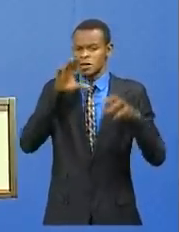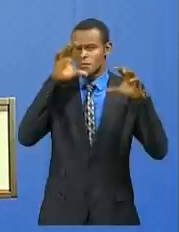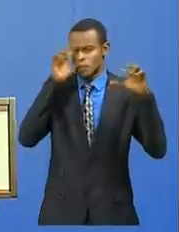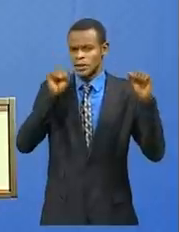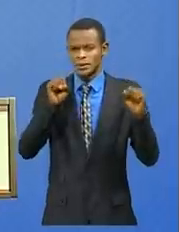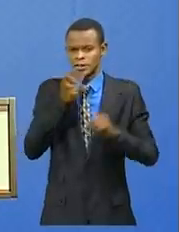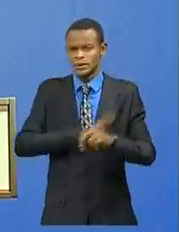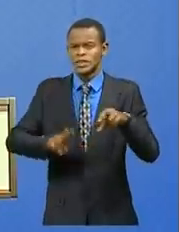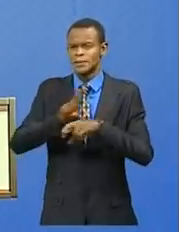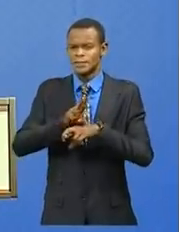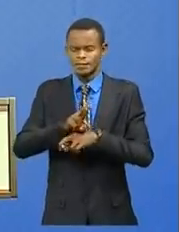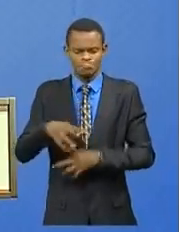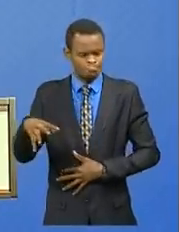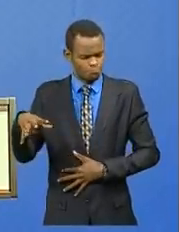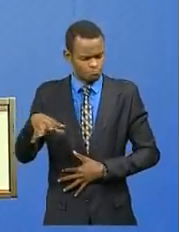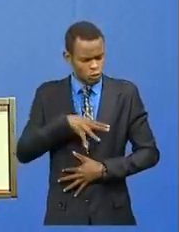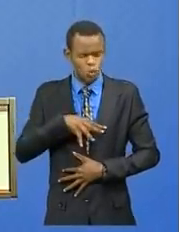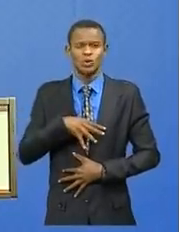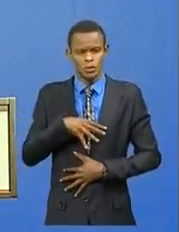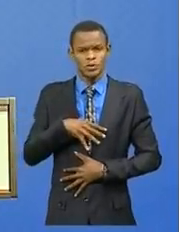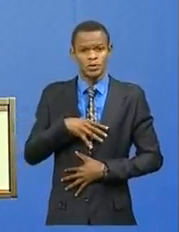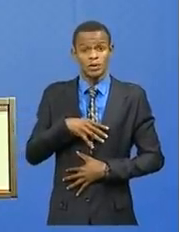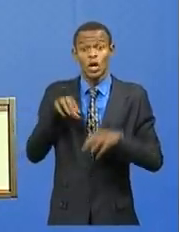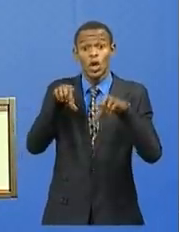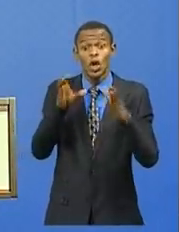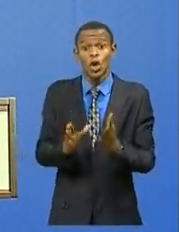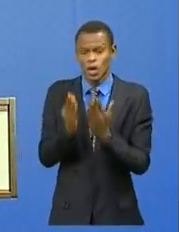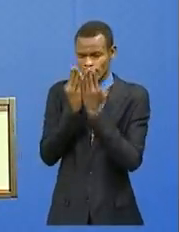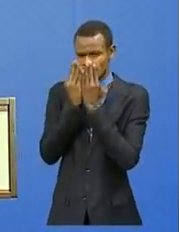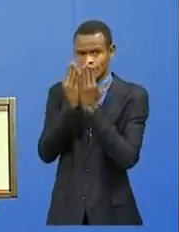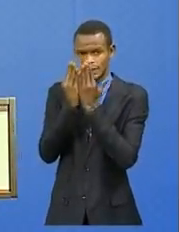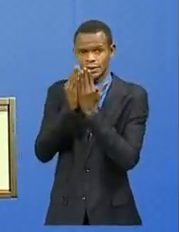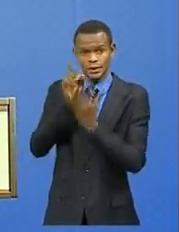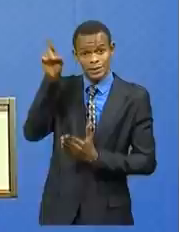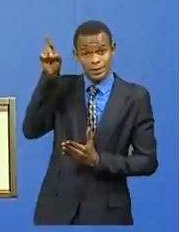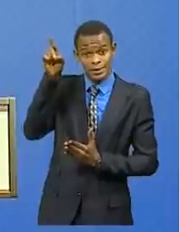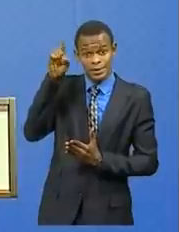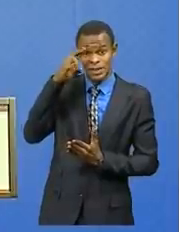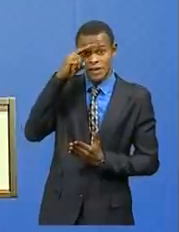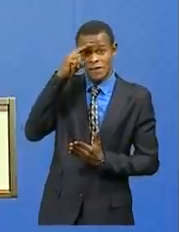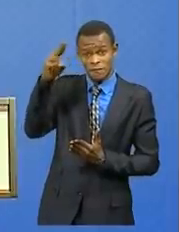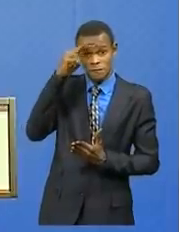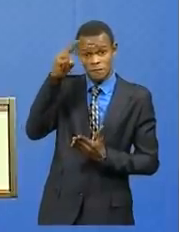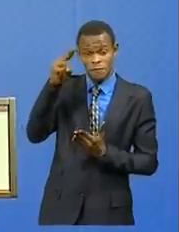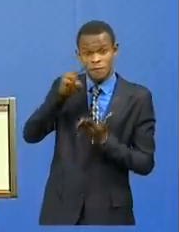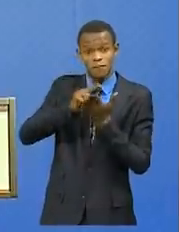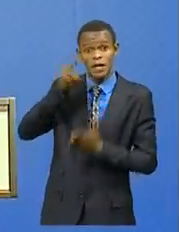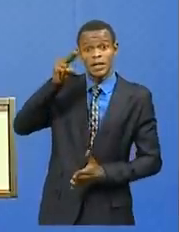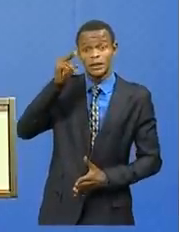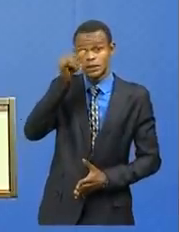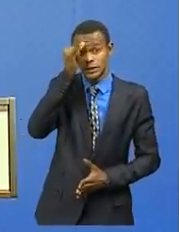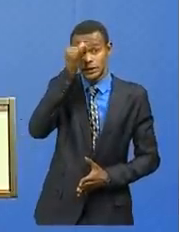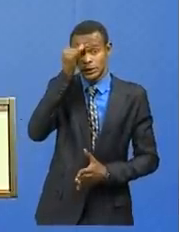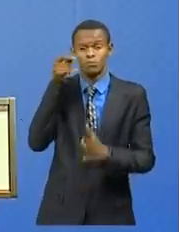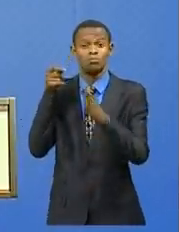d'un étudiant congolais en Inde. Il a invité le gouvernement à tirer la sonnette d'alarme pour que